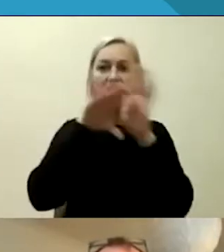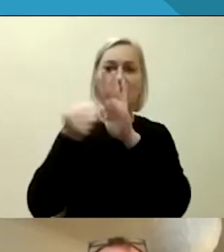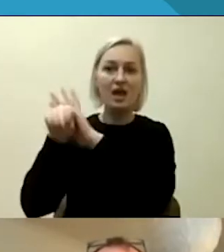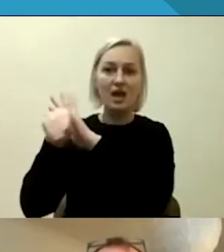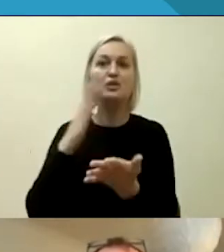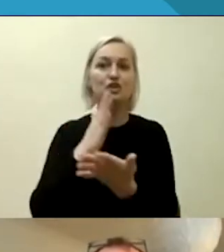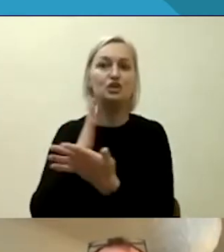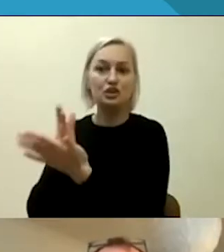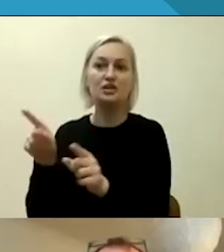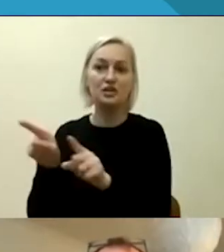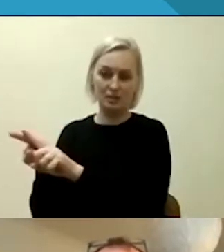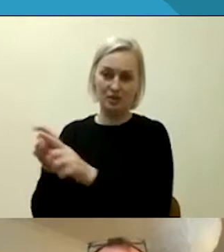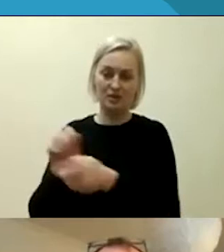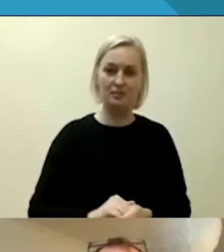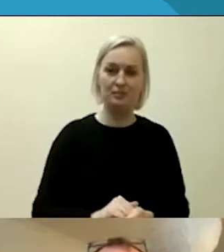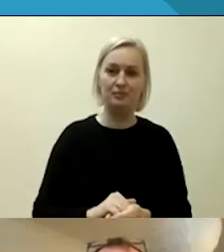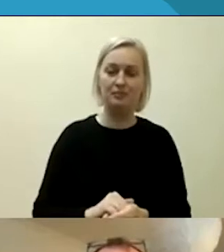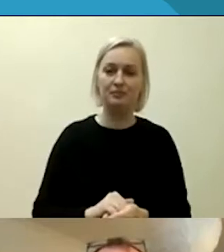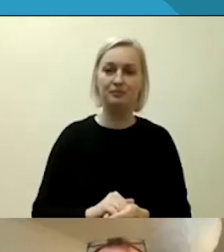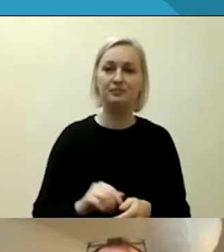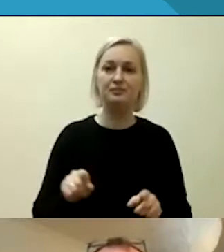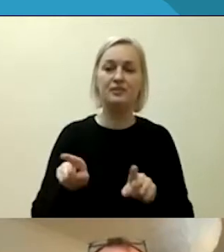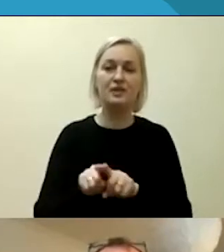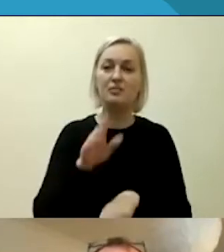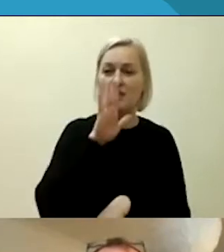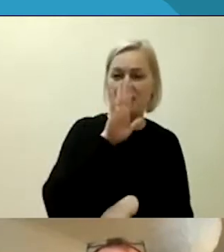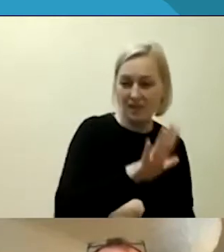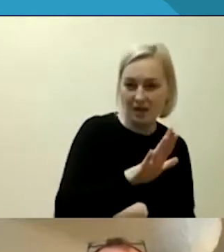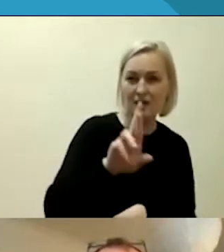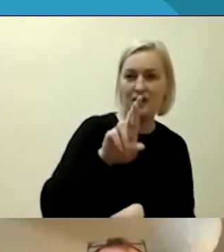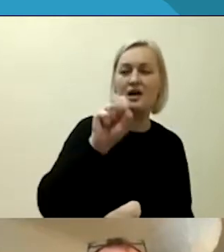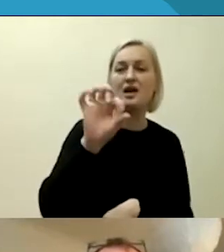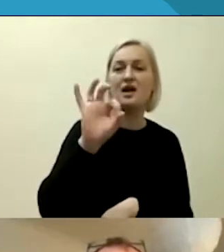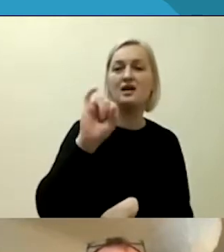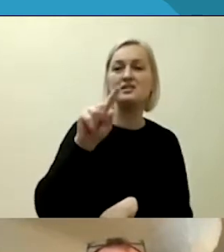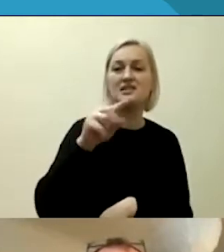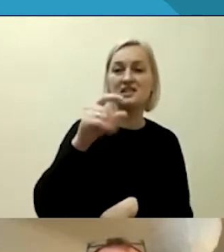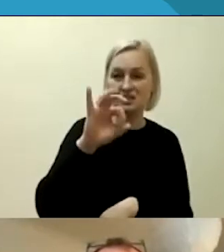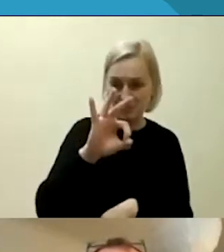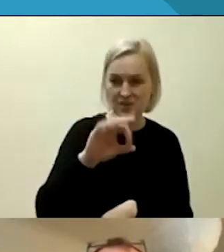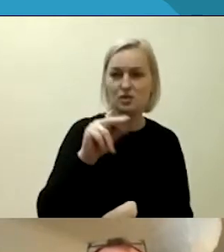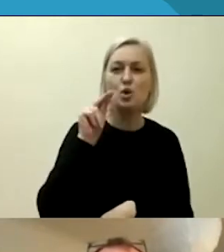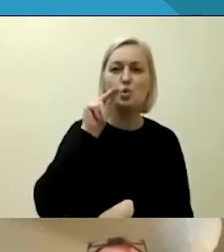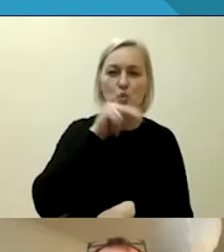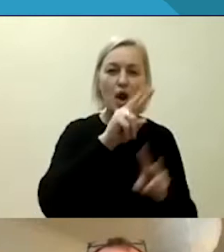rasizmo ir neapykantos nusikaltimų analizą ir mes matome, kad iš tiesų